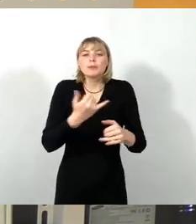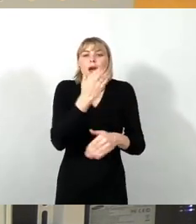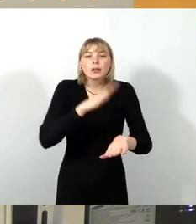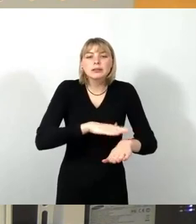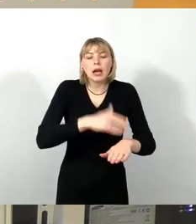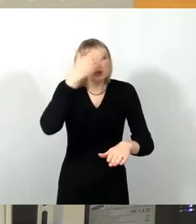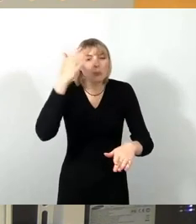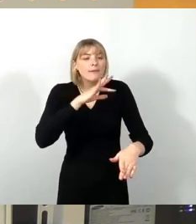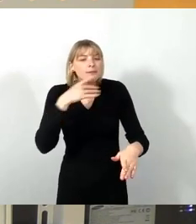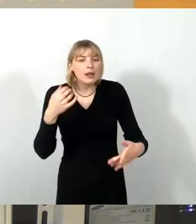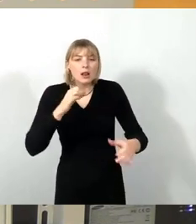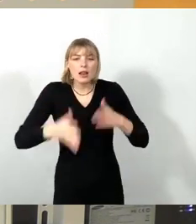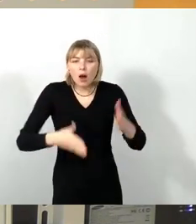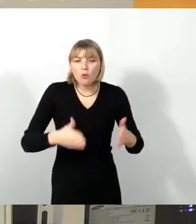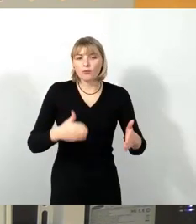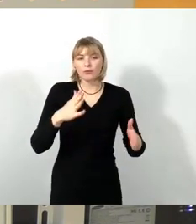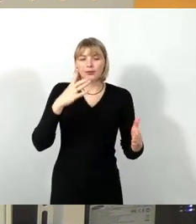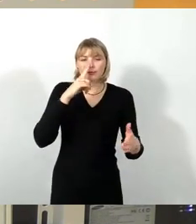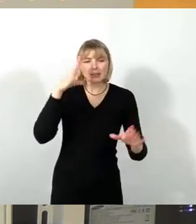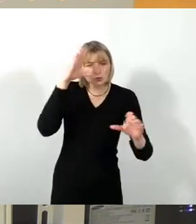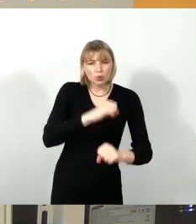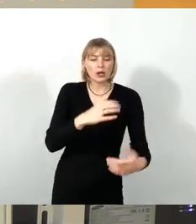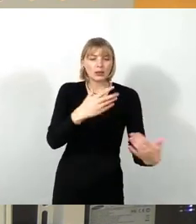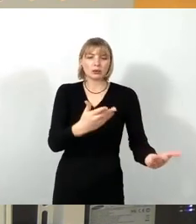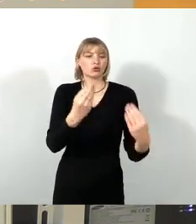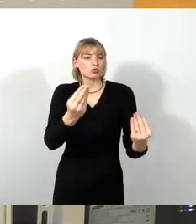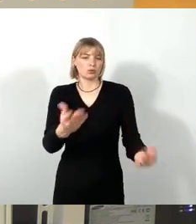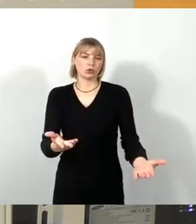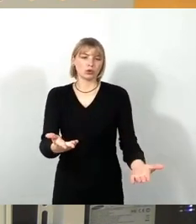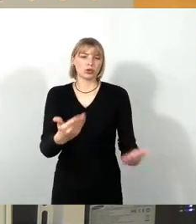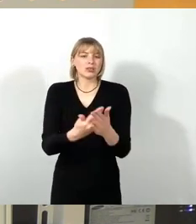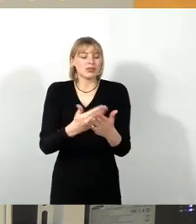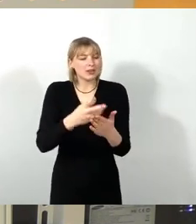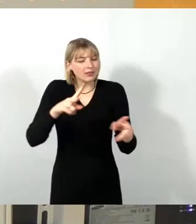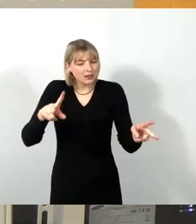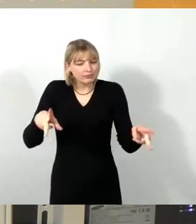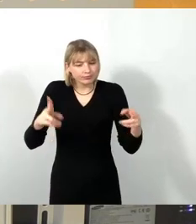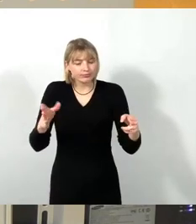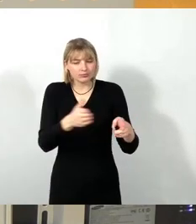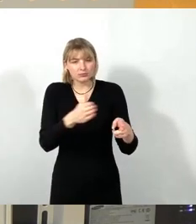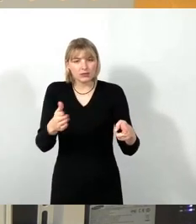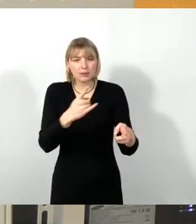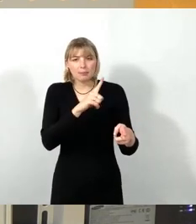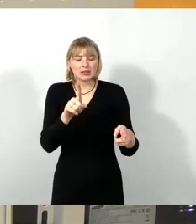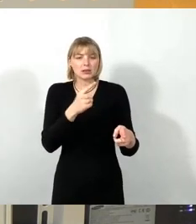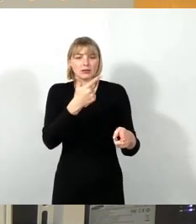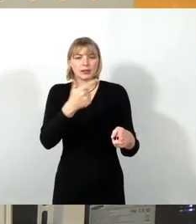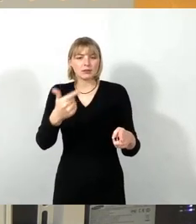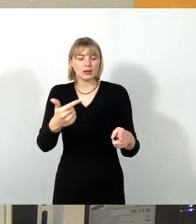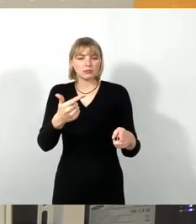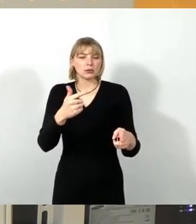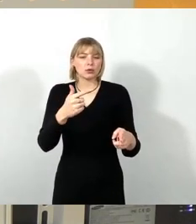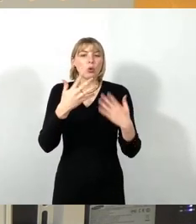Jahreszeit, wenn es da dunkel ist, dort unterwegs sind. Da haben wir in einem kurzen Zeitfenster, vielleicht bis 22 Uhr, länger sowieso nie, halt dort